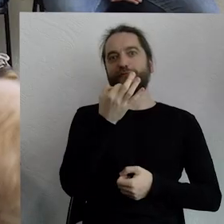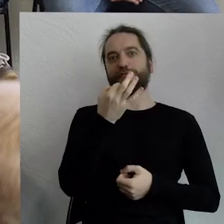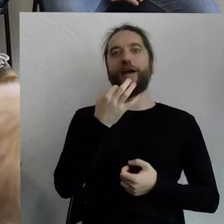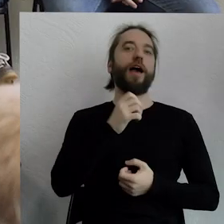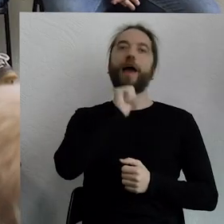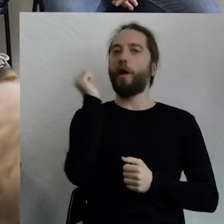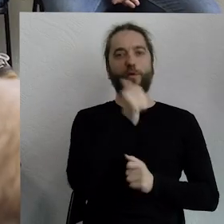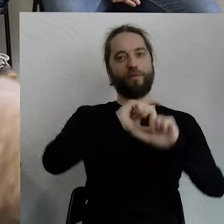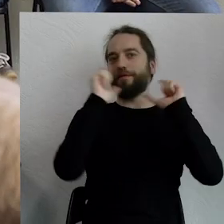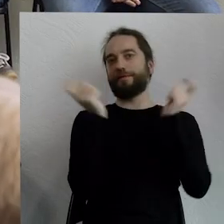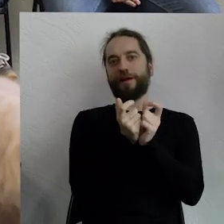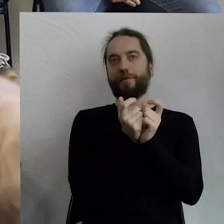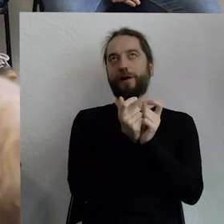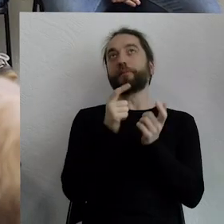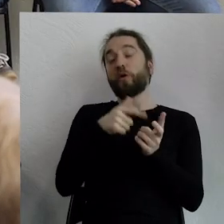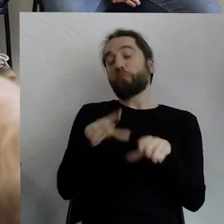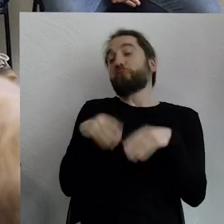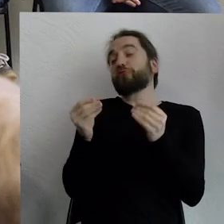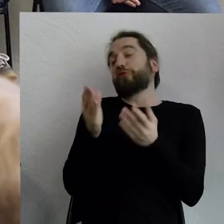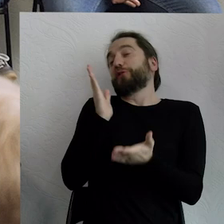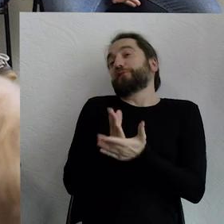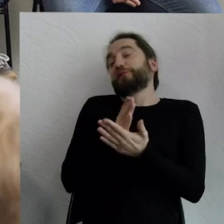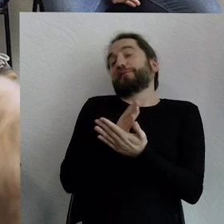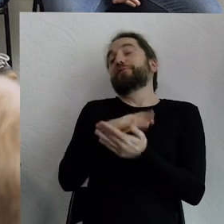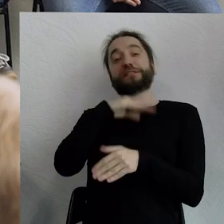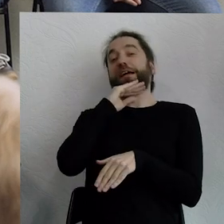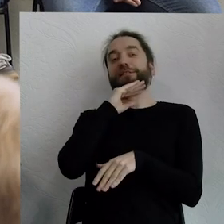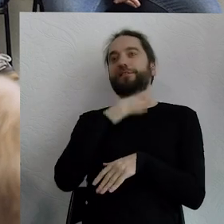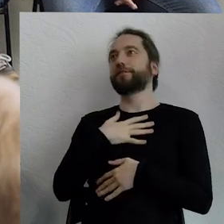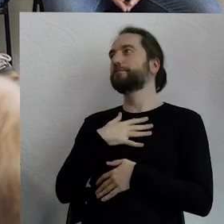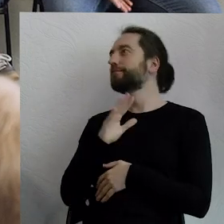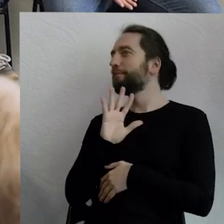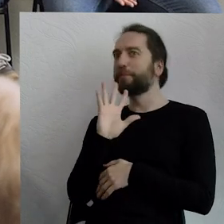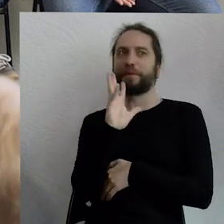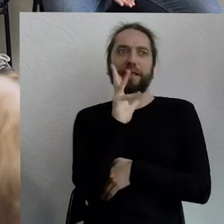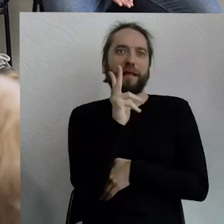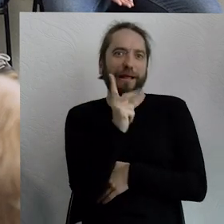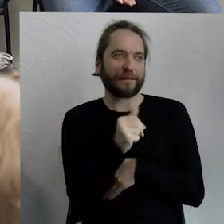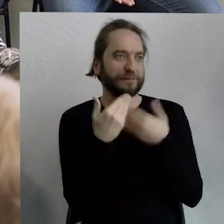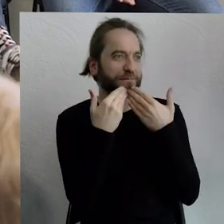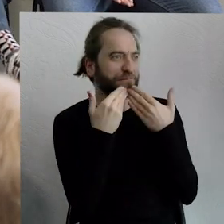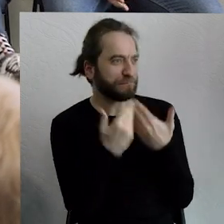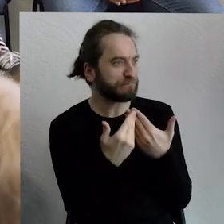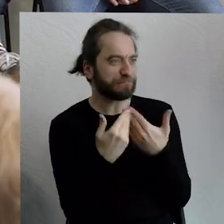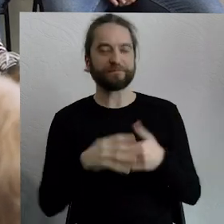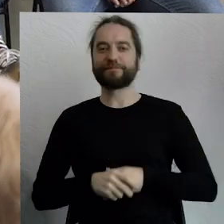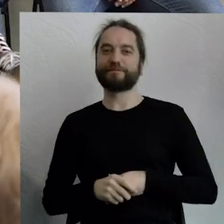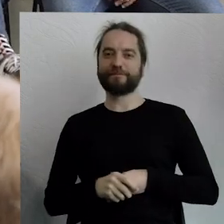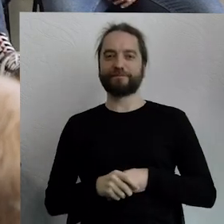początek. Piękne. Dziękuję. Mówię piękne, dlatego że